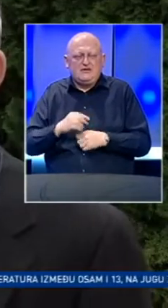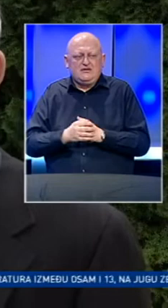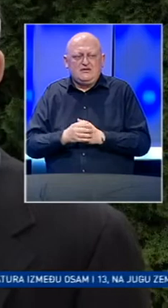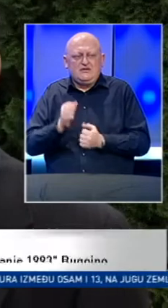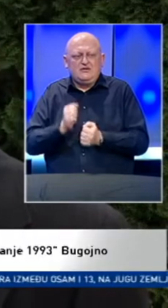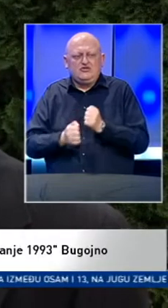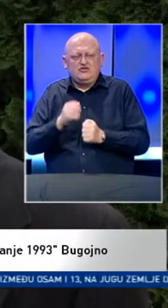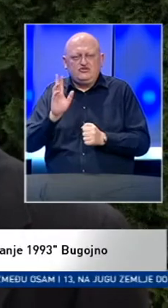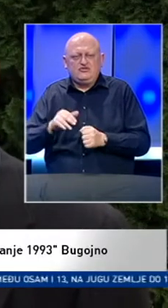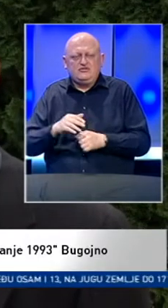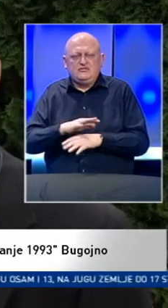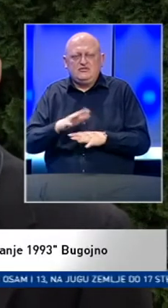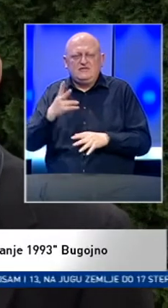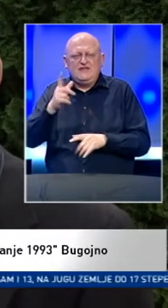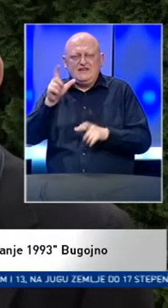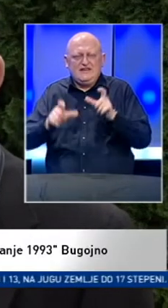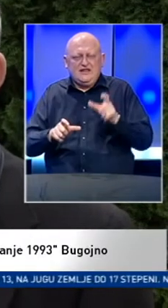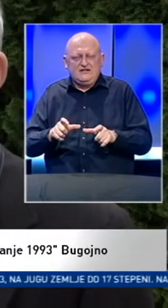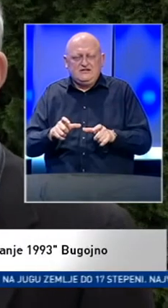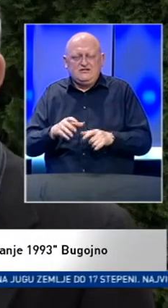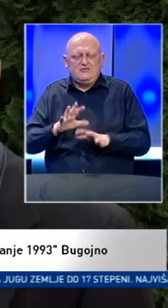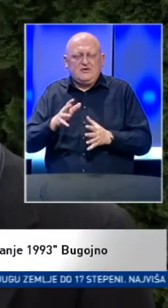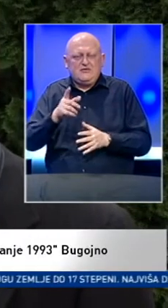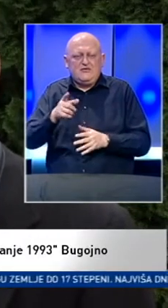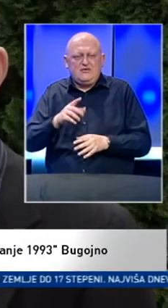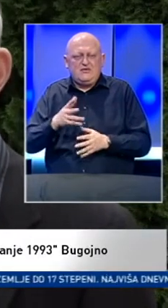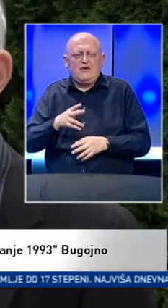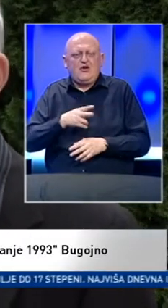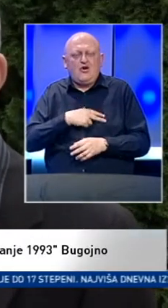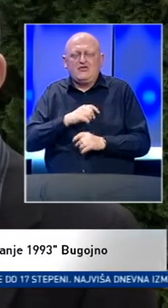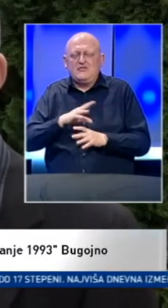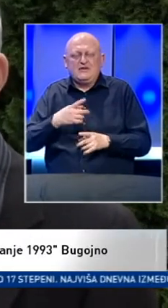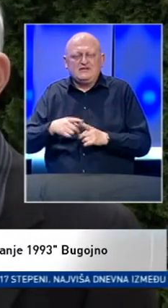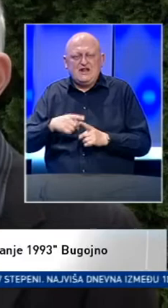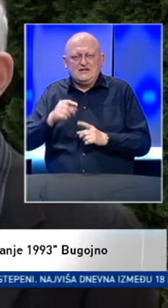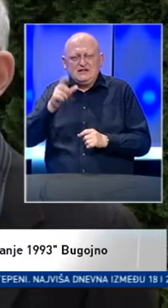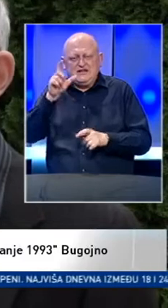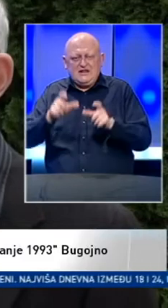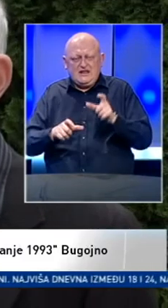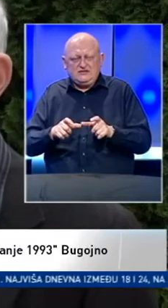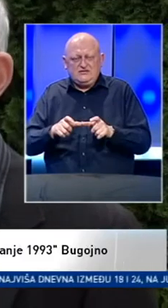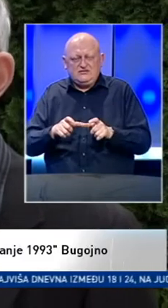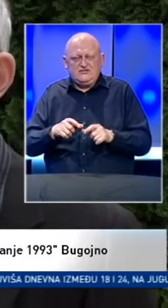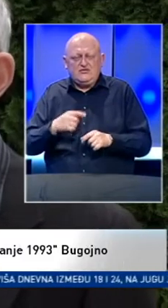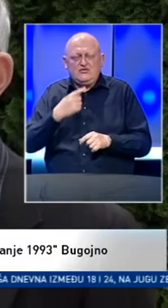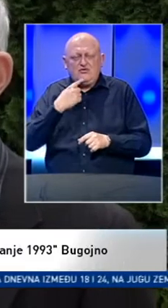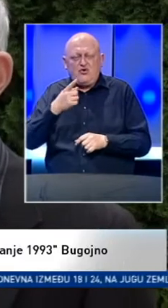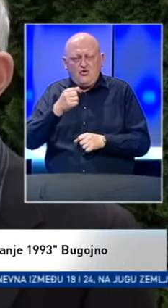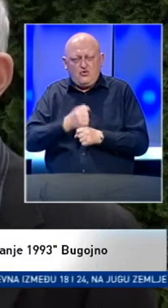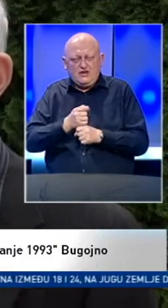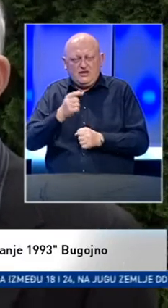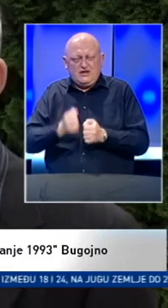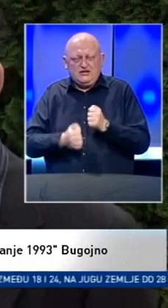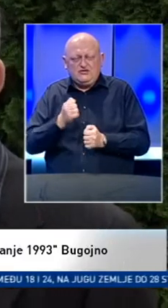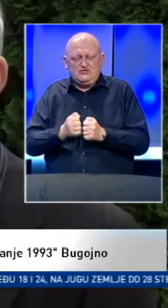Zločinaca ima u sve tri nacije. Prema tome neka odgovara bez radike na naciju. onaj ko je počinio taj